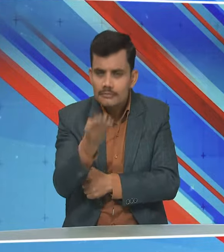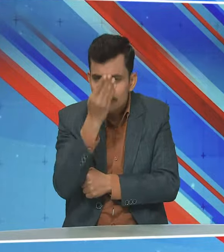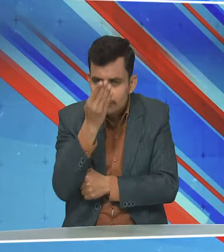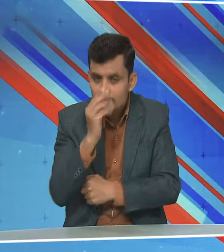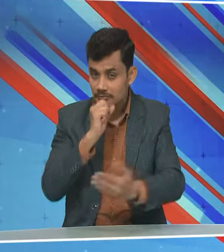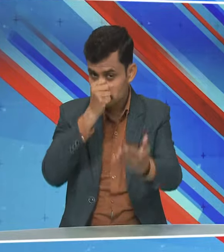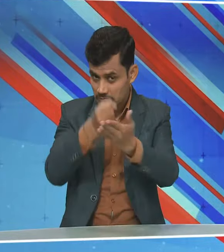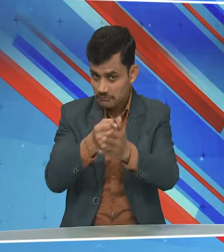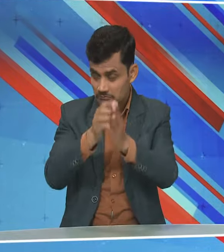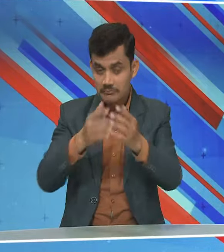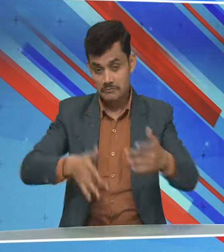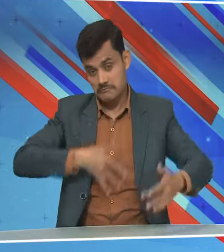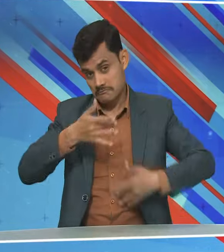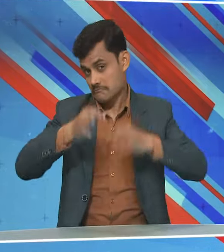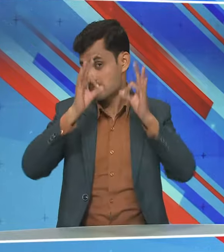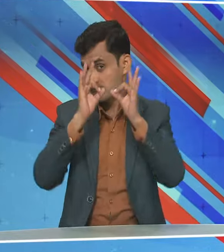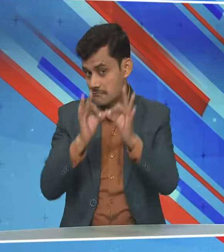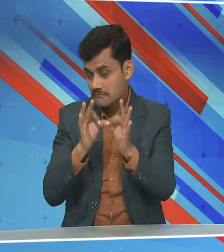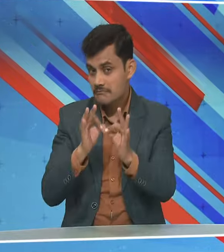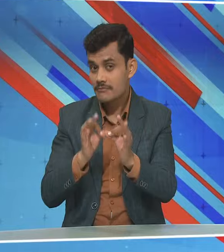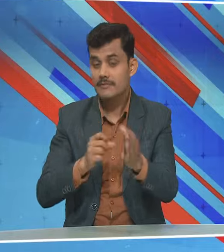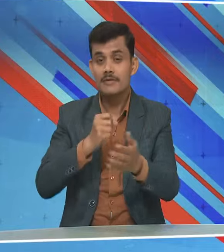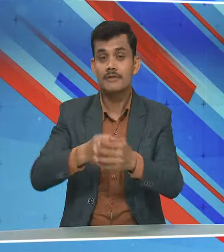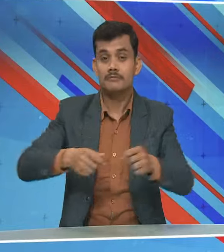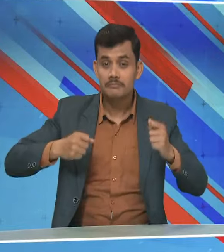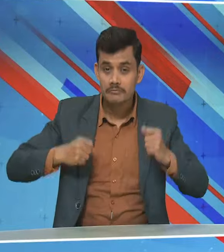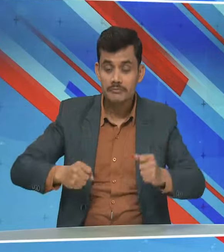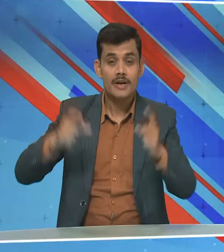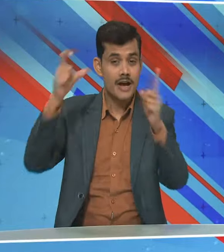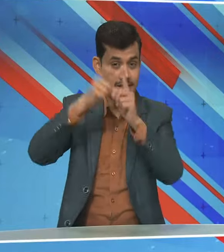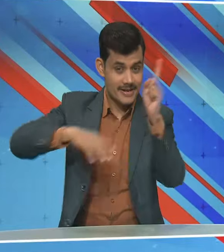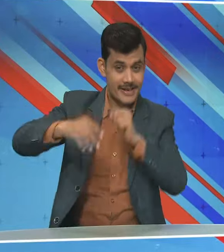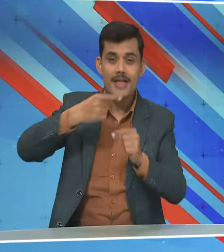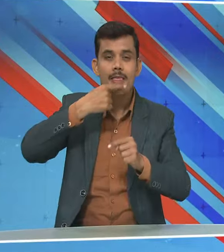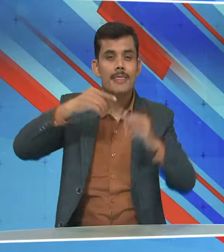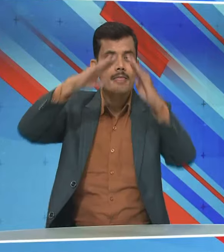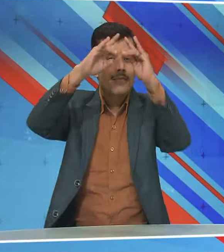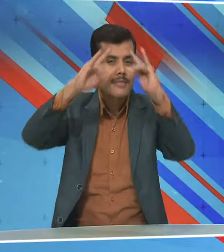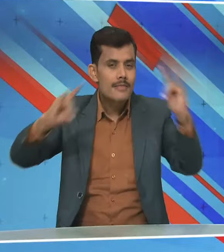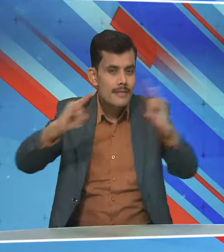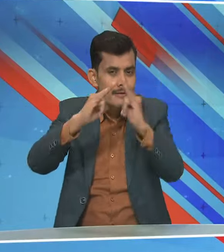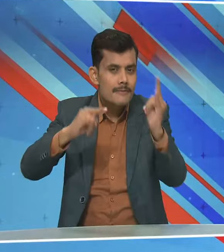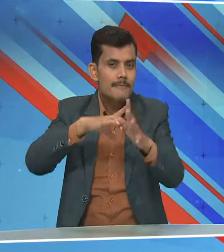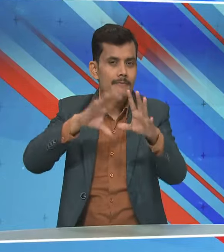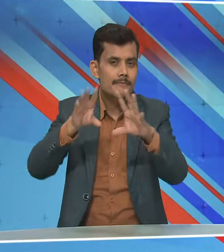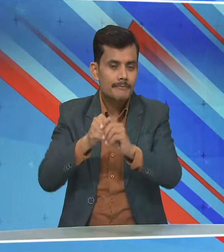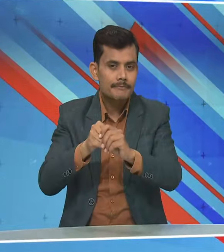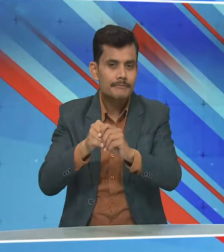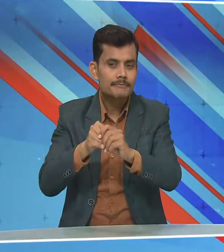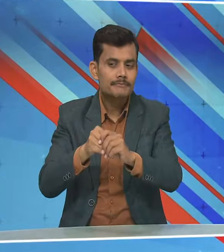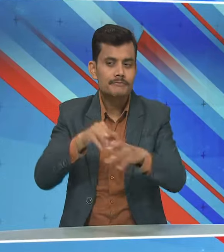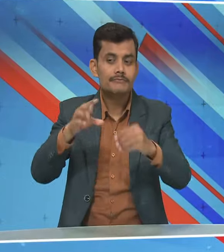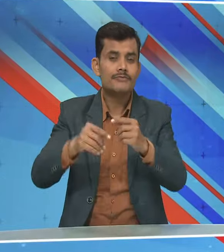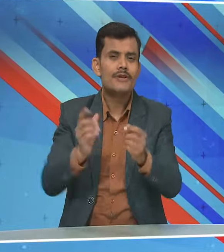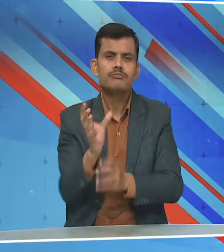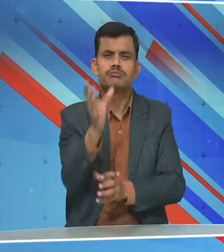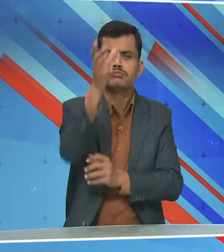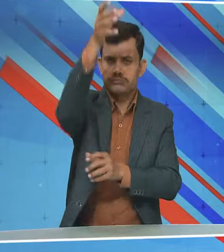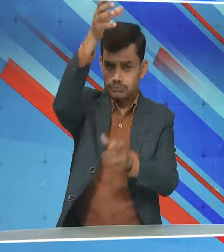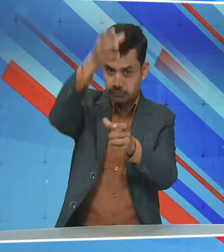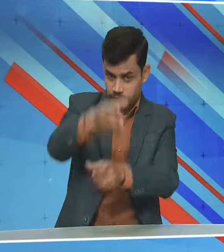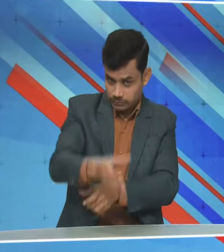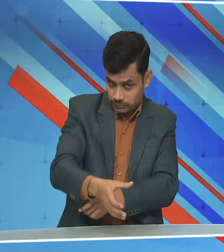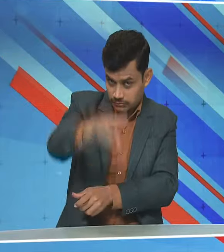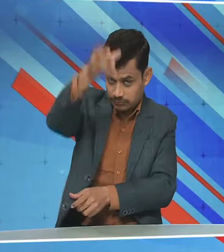में भी हमें बहुत आछा लगा उसके बाद फिर हमें वापी दिल्ली लिआया दिल्ली में हमें रैड फॉट और एकॉड़ मिkay और